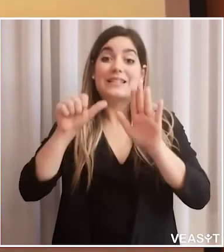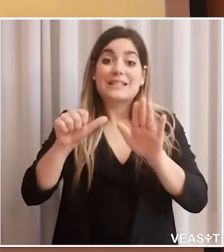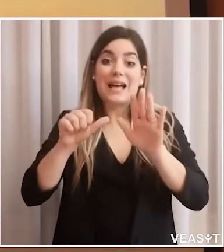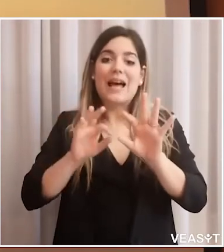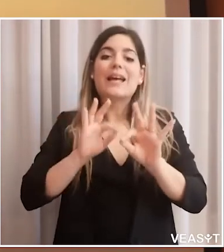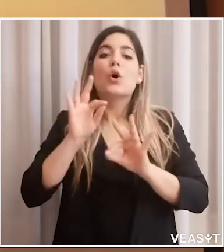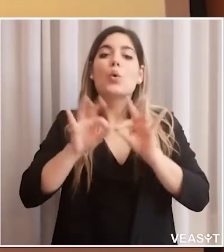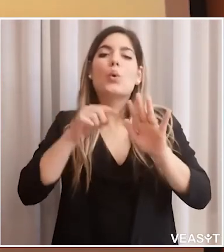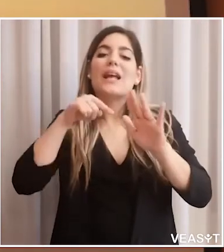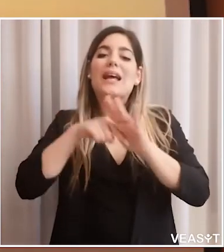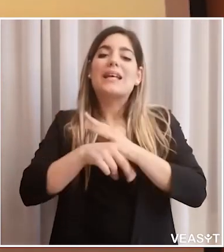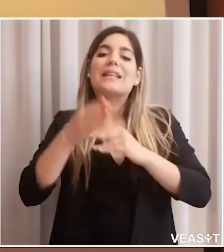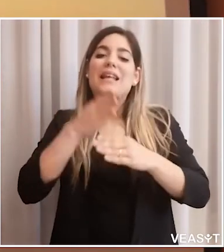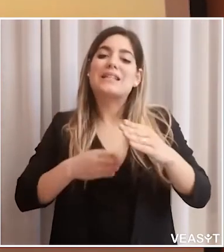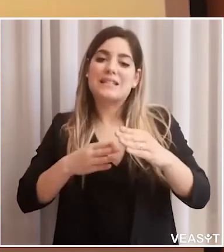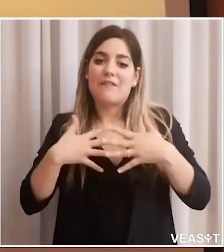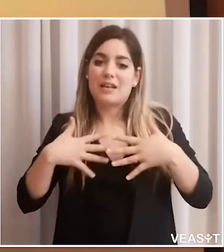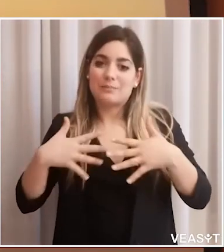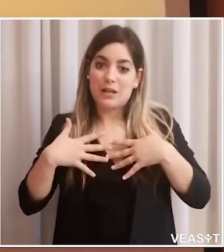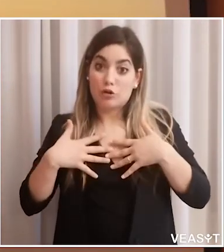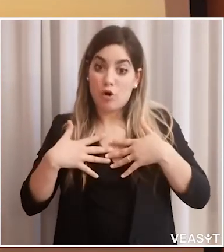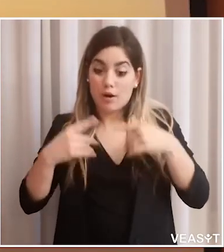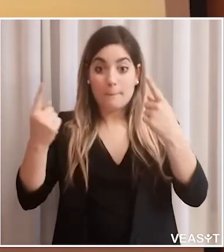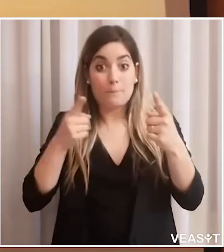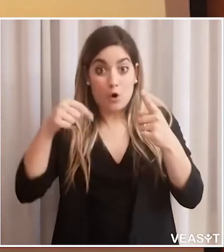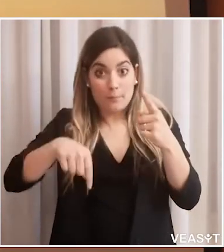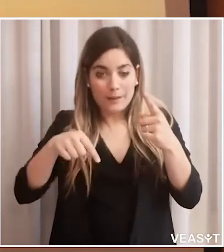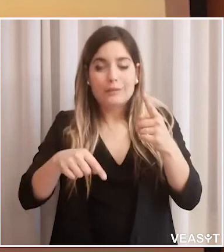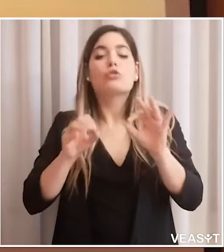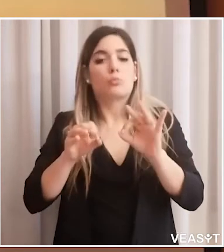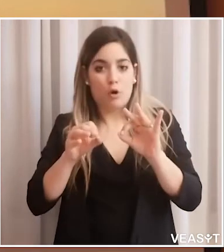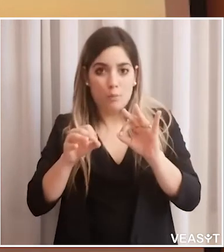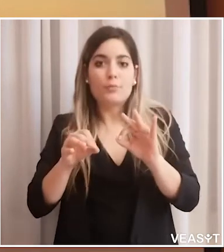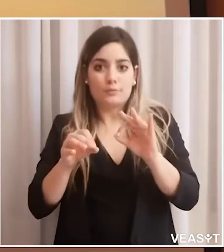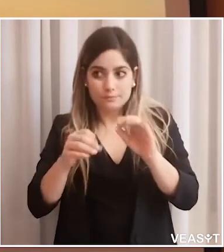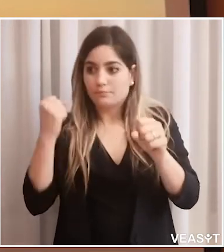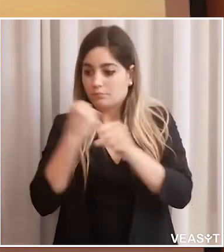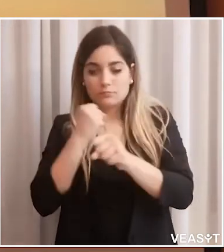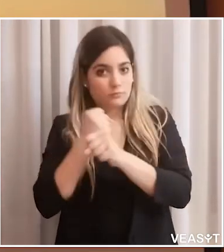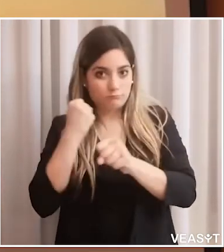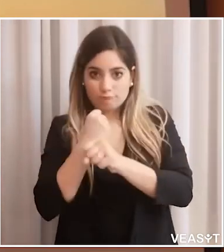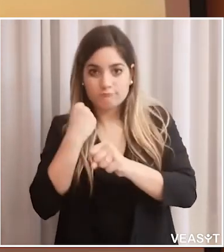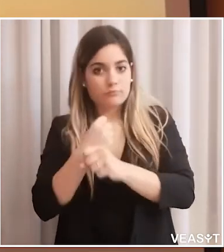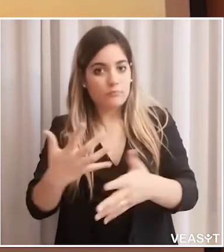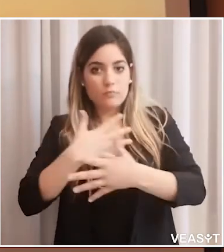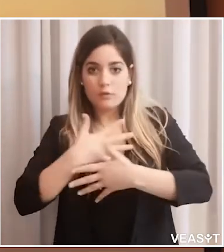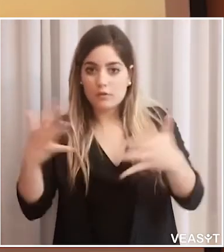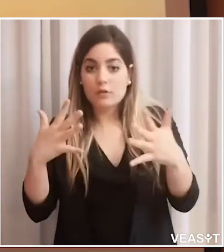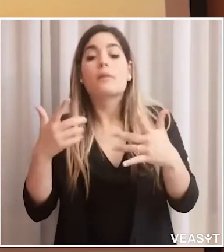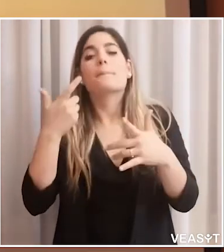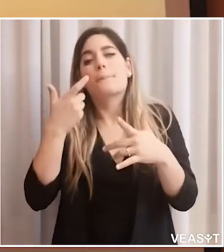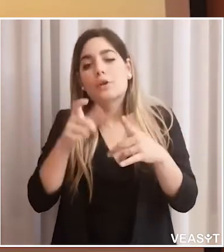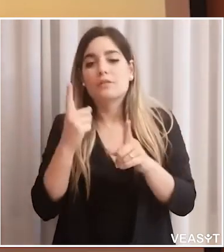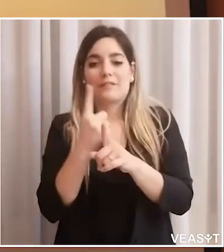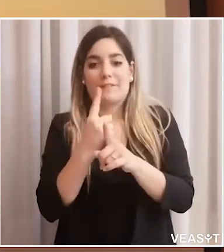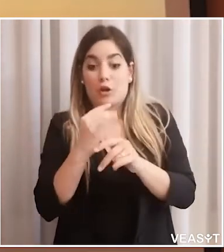riaperto con 16 postfiletto di cui 6 di semi-intensiva respiratoria che in questo momento